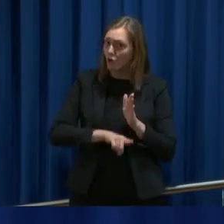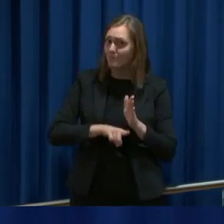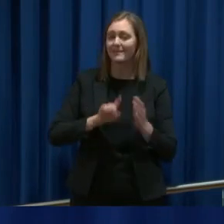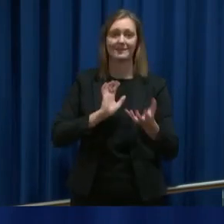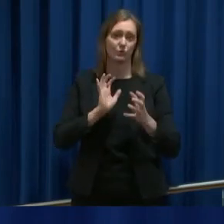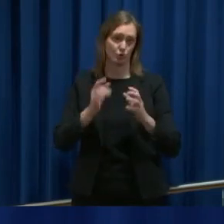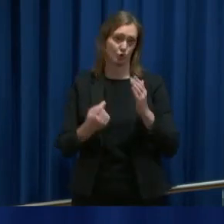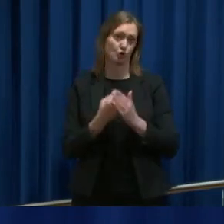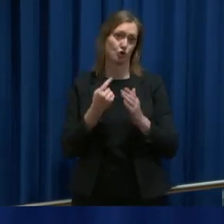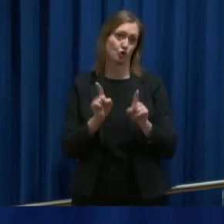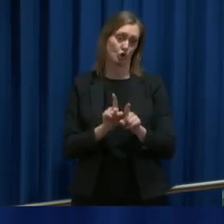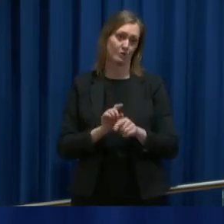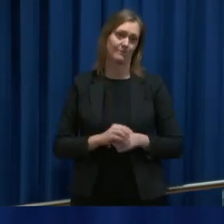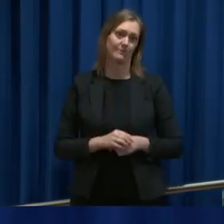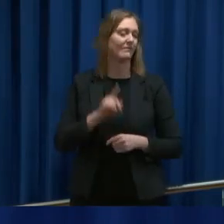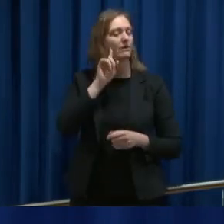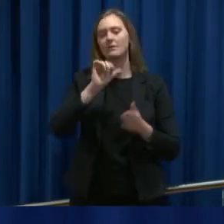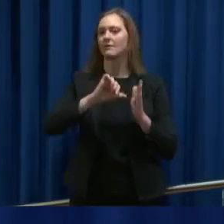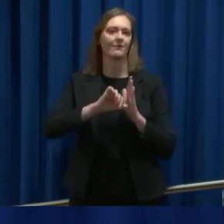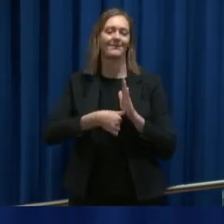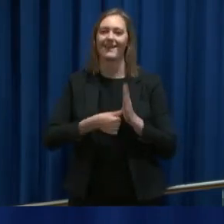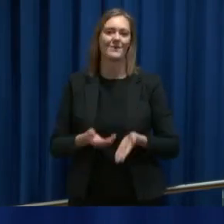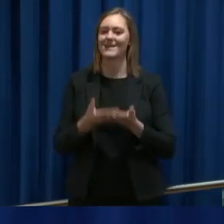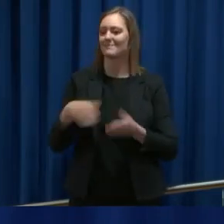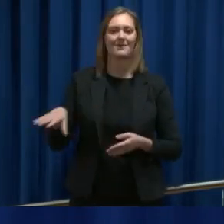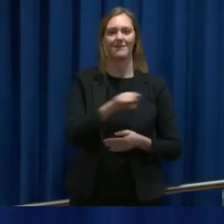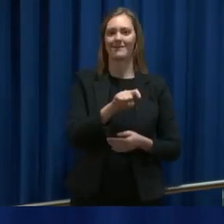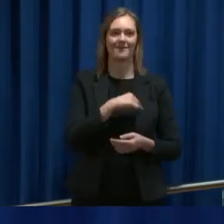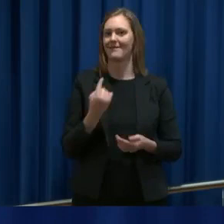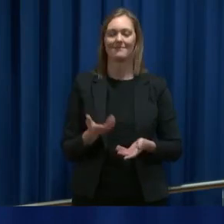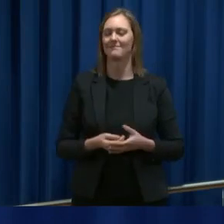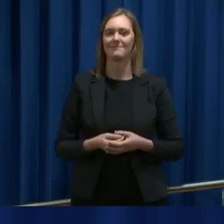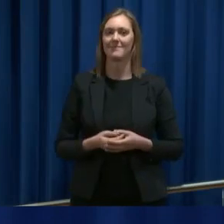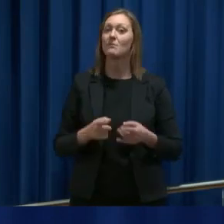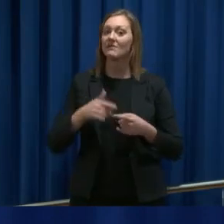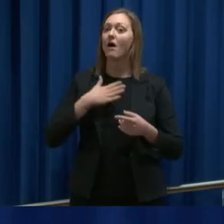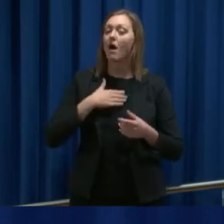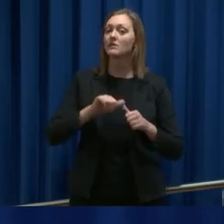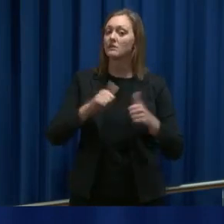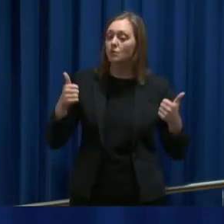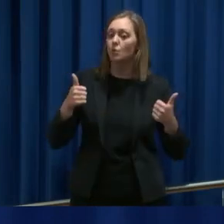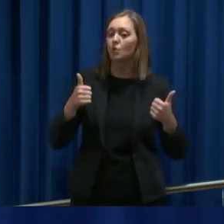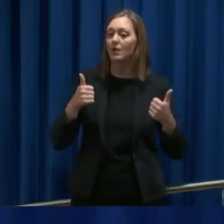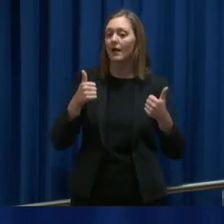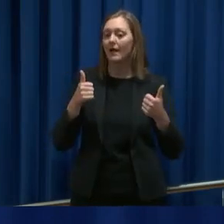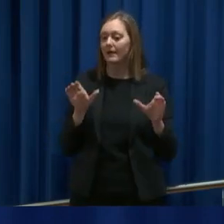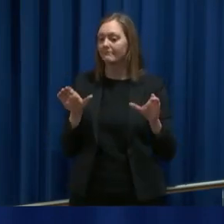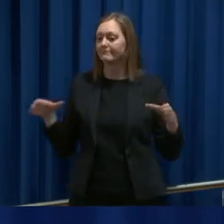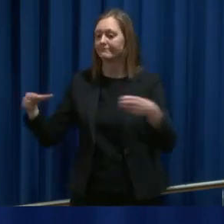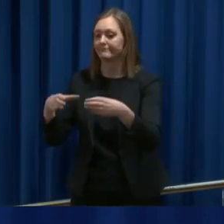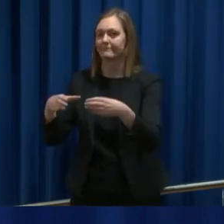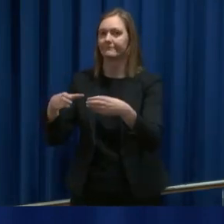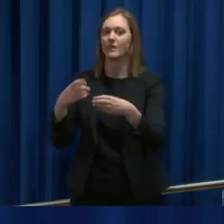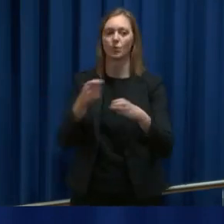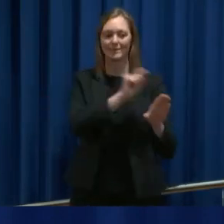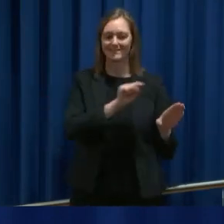kan vi også ikke garantere at vi skal kunne hjelpe alle. Men vi har noen store konstruksjoner noen steder, og de som har